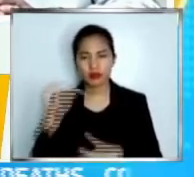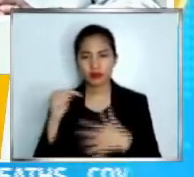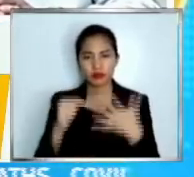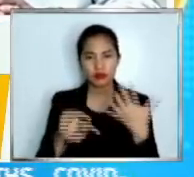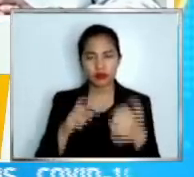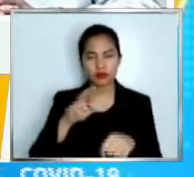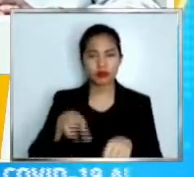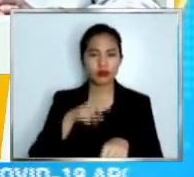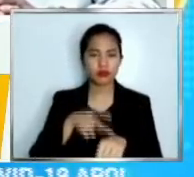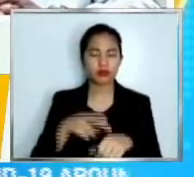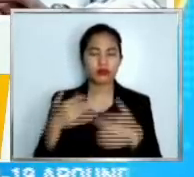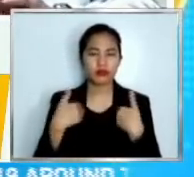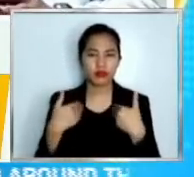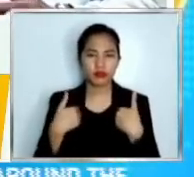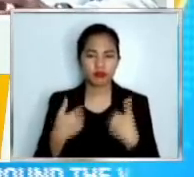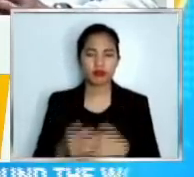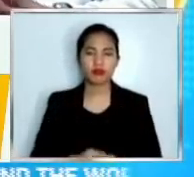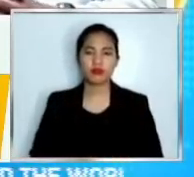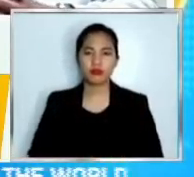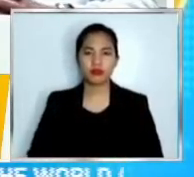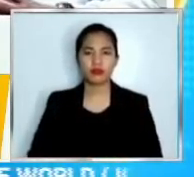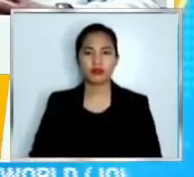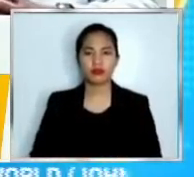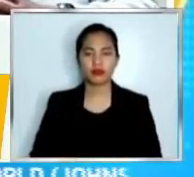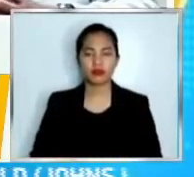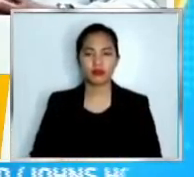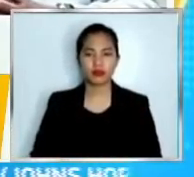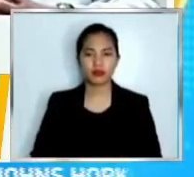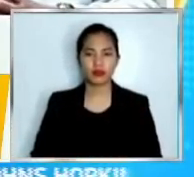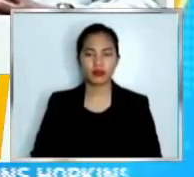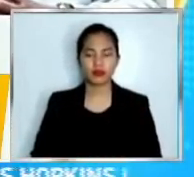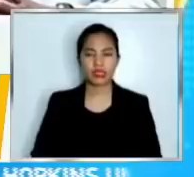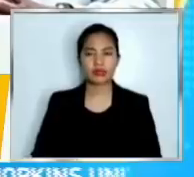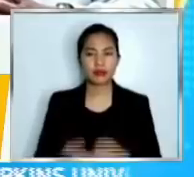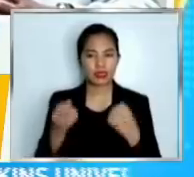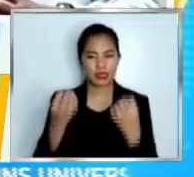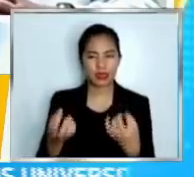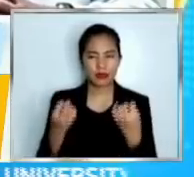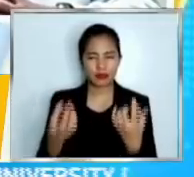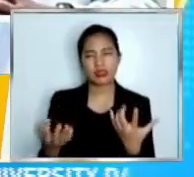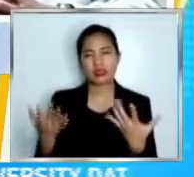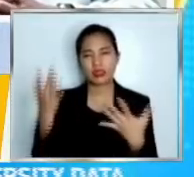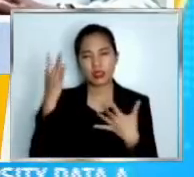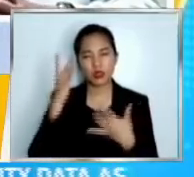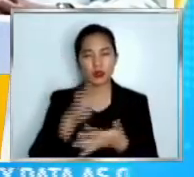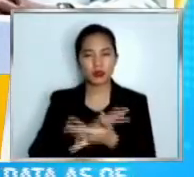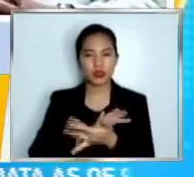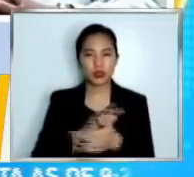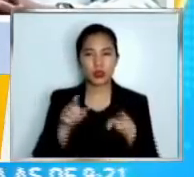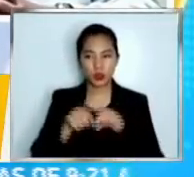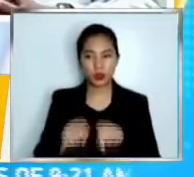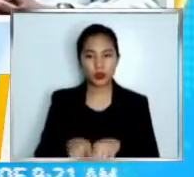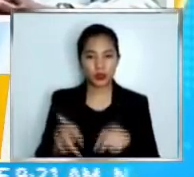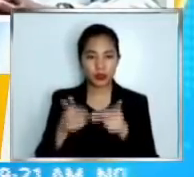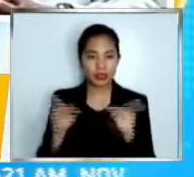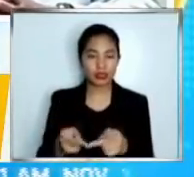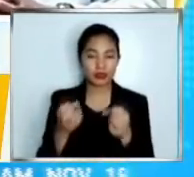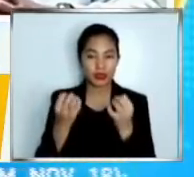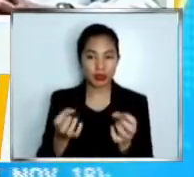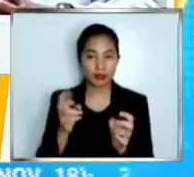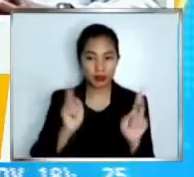kataasan pa ang kaso ng COVID at sa mga lugar na matatao at